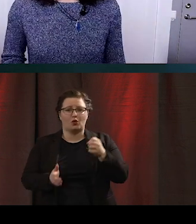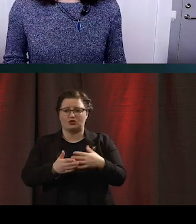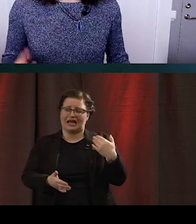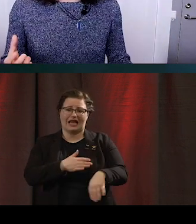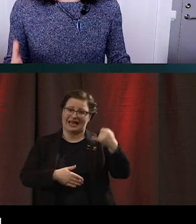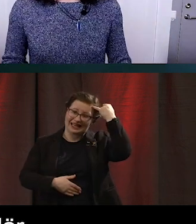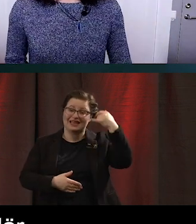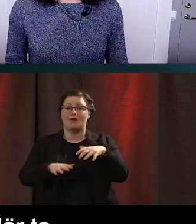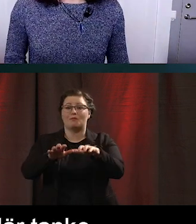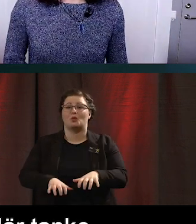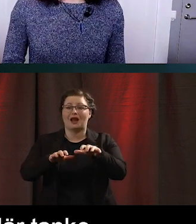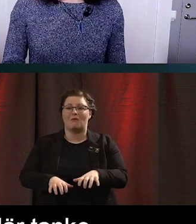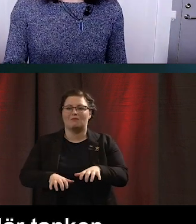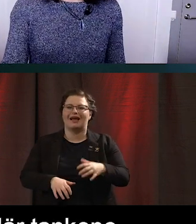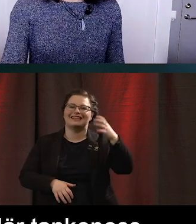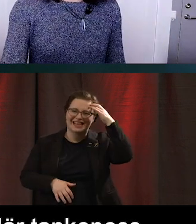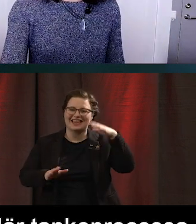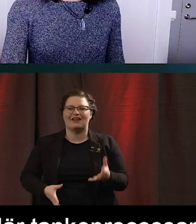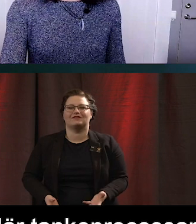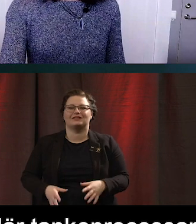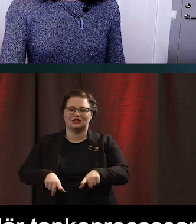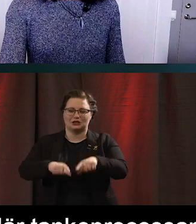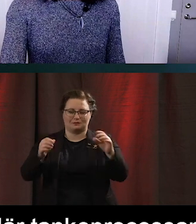inprogrammerat. Hjärnan har byggt de där genvägarna.